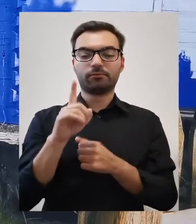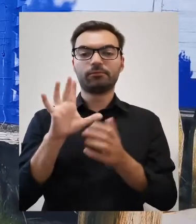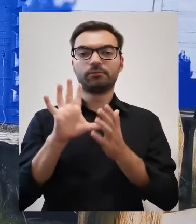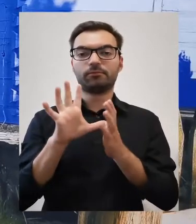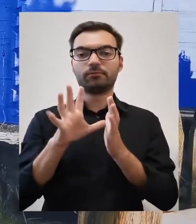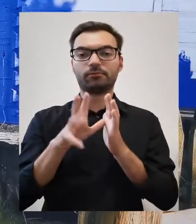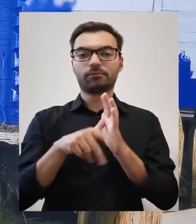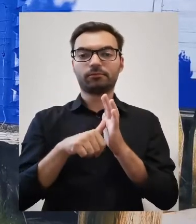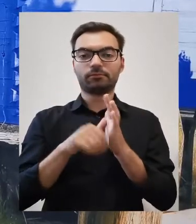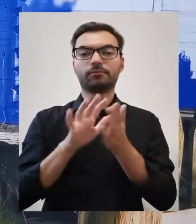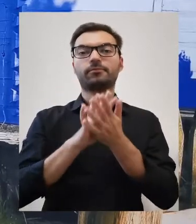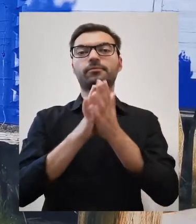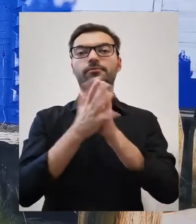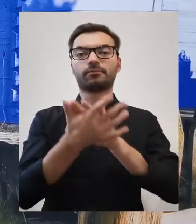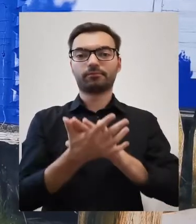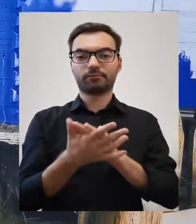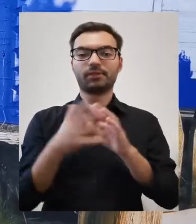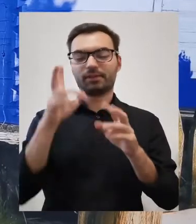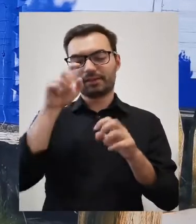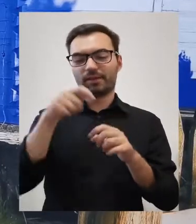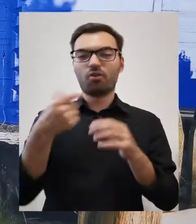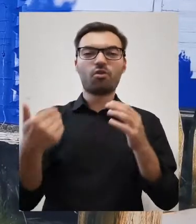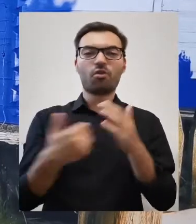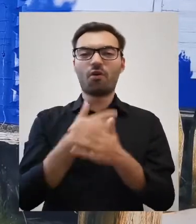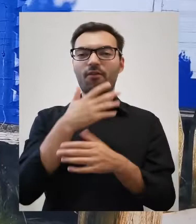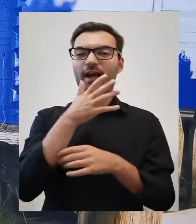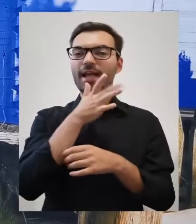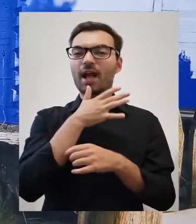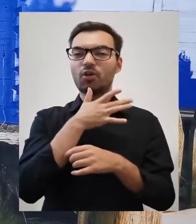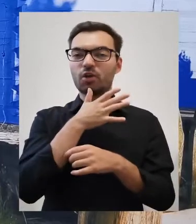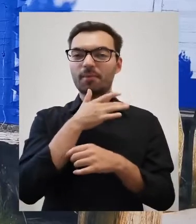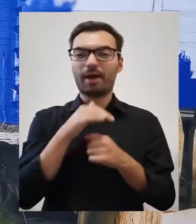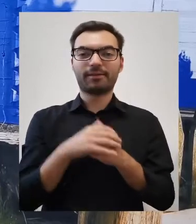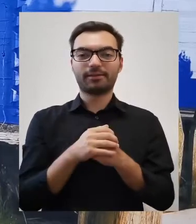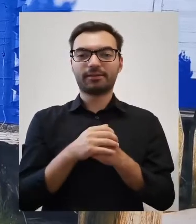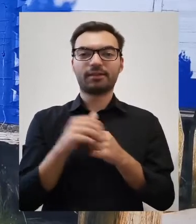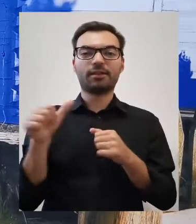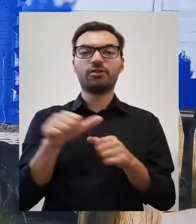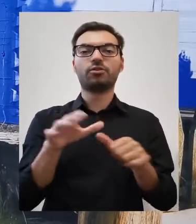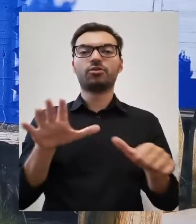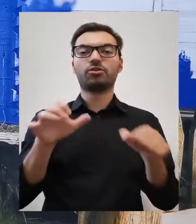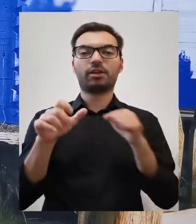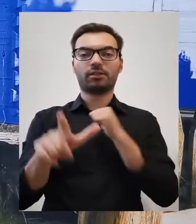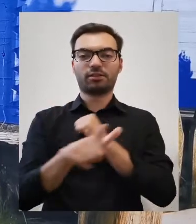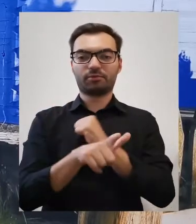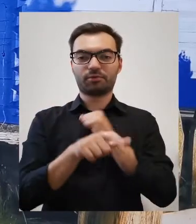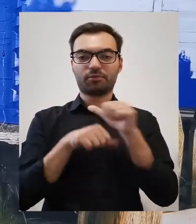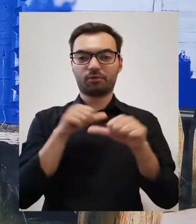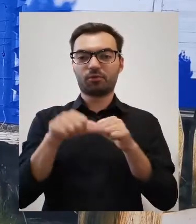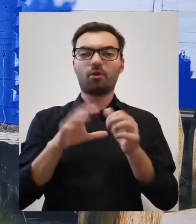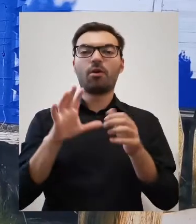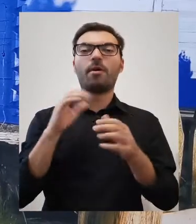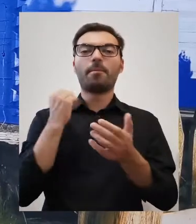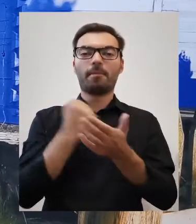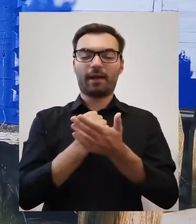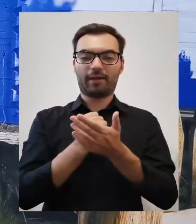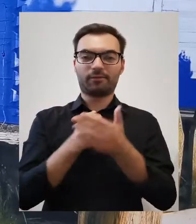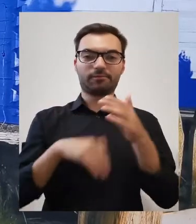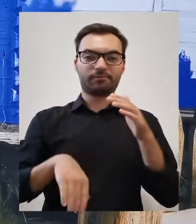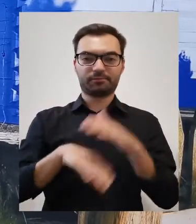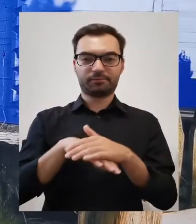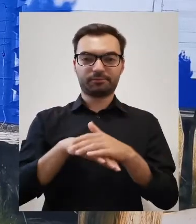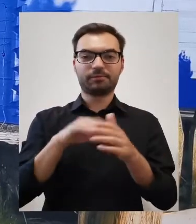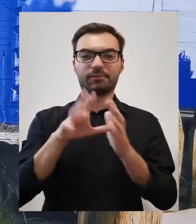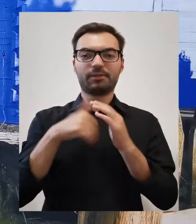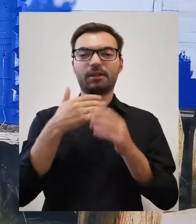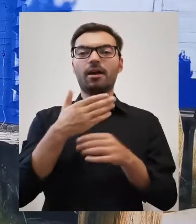miastem stała się Nowa Jerozolima. Już w roku 1670 prawa miejskie nadał je